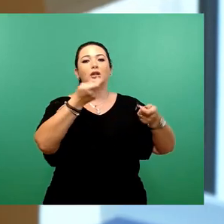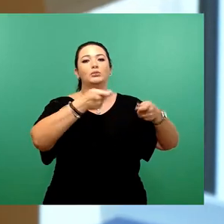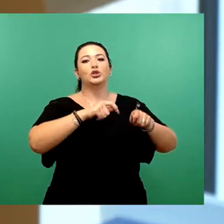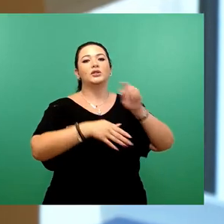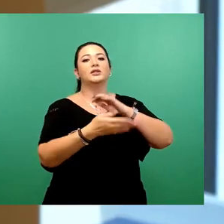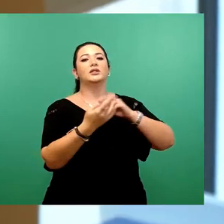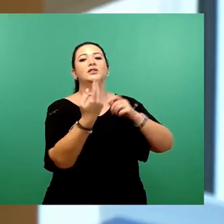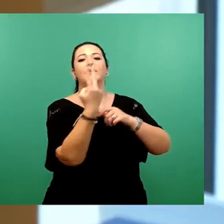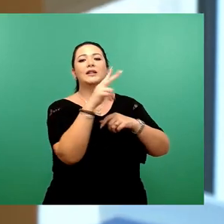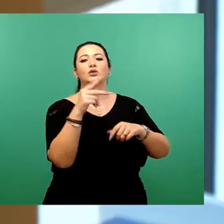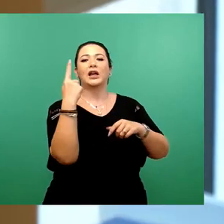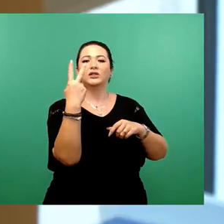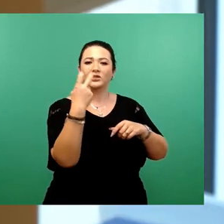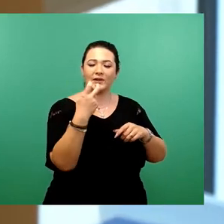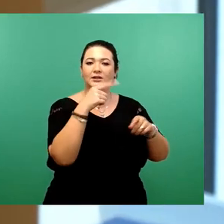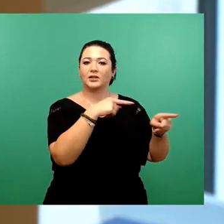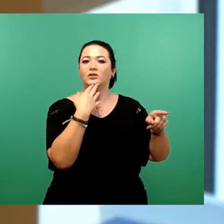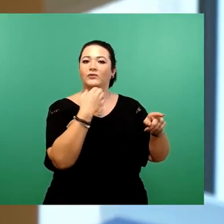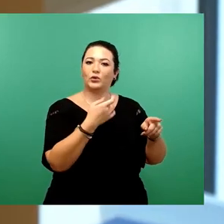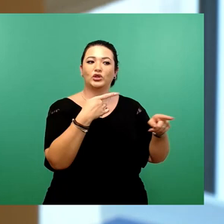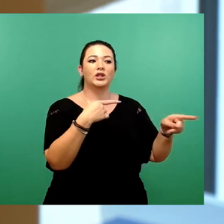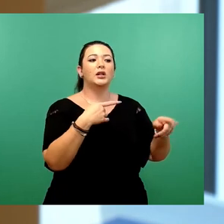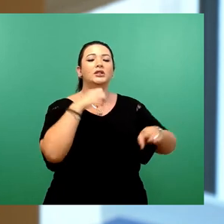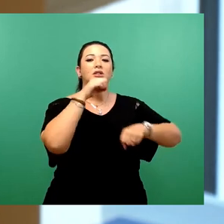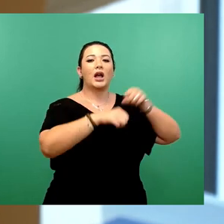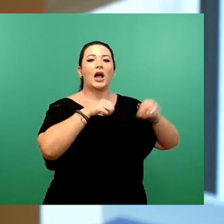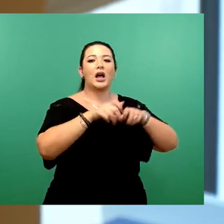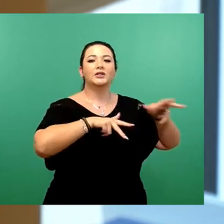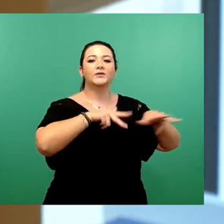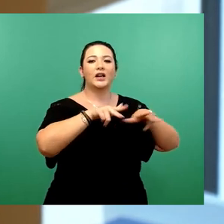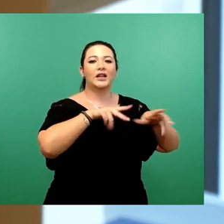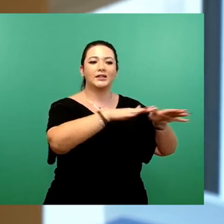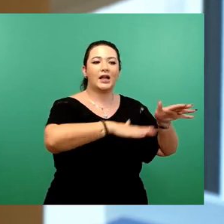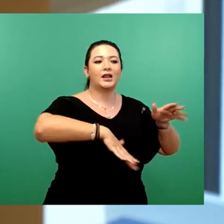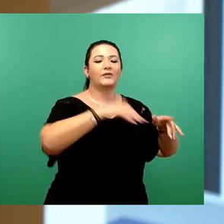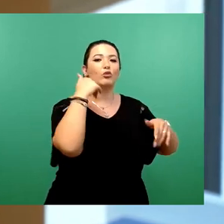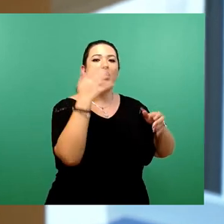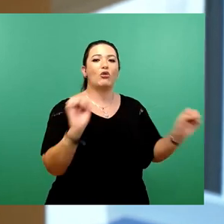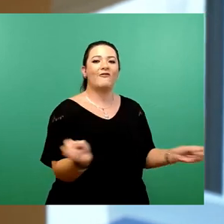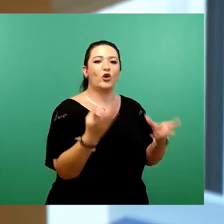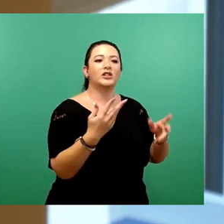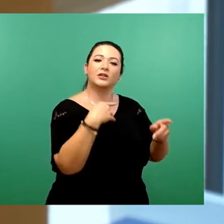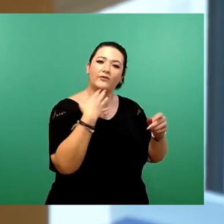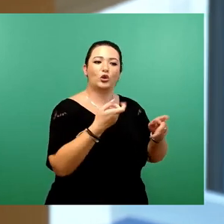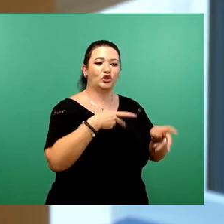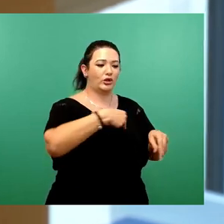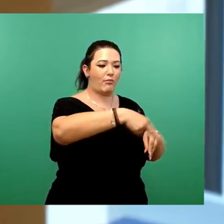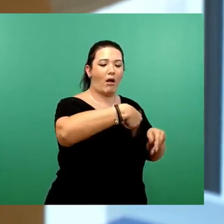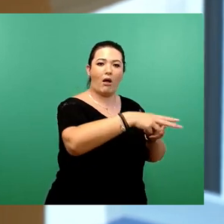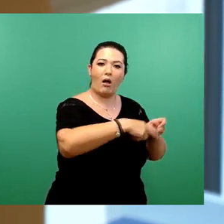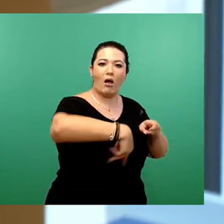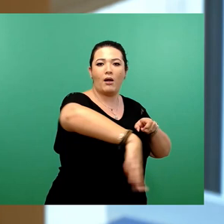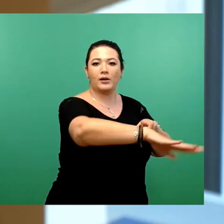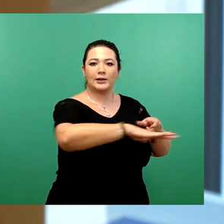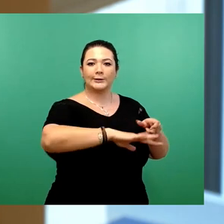.09.2023 Radverkehrsanlagen auf der Fahrbahn über das Blaue Wunder aufzumalen und die Verkehrsführung und Ampelschallzeiten am Knotenpunkt